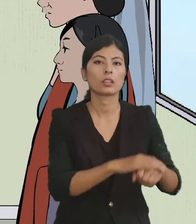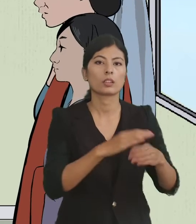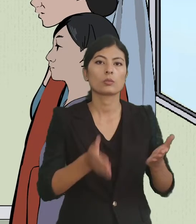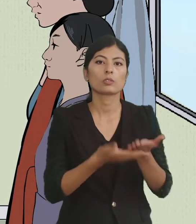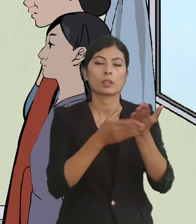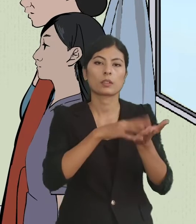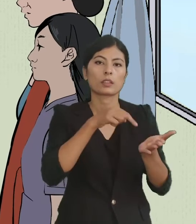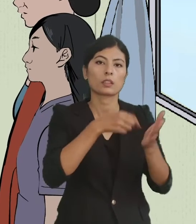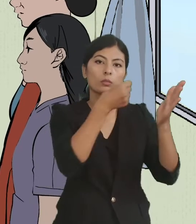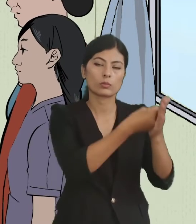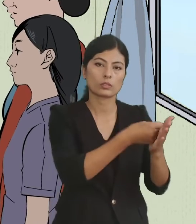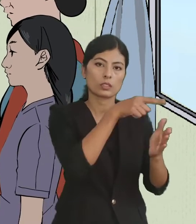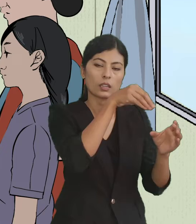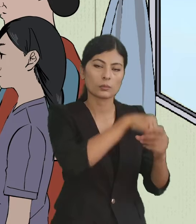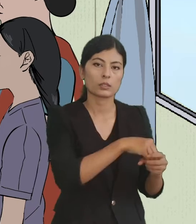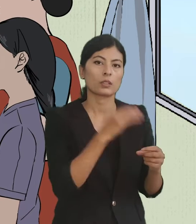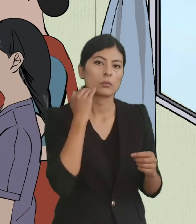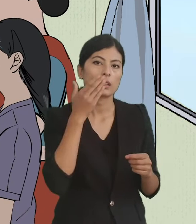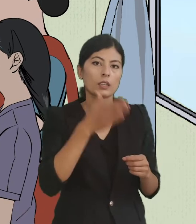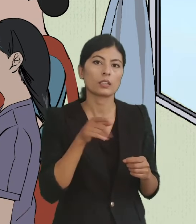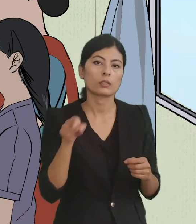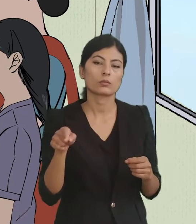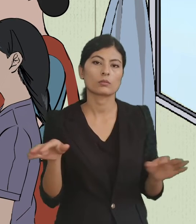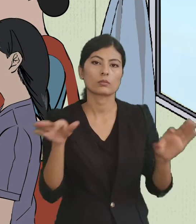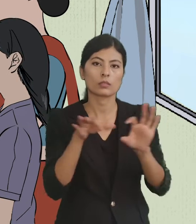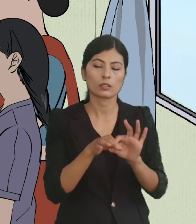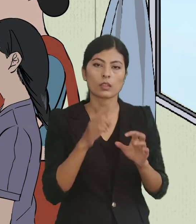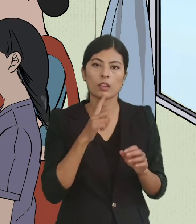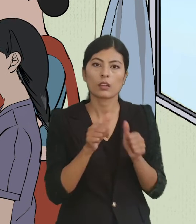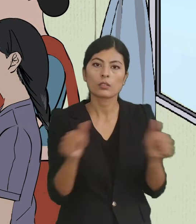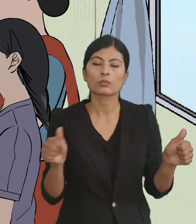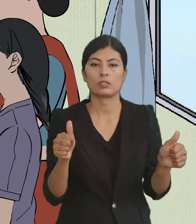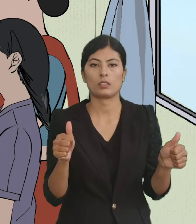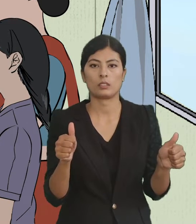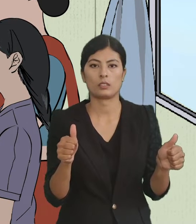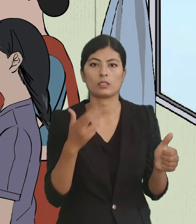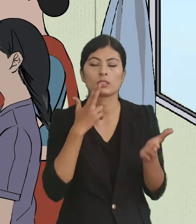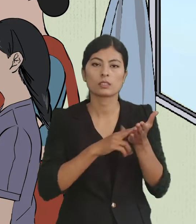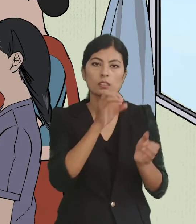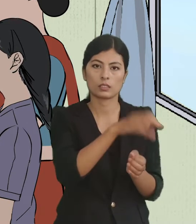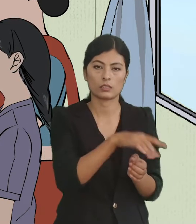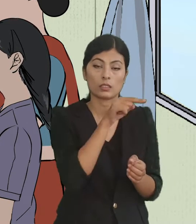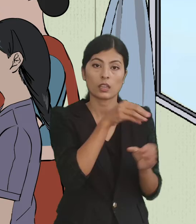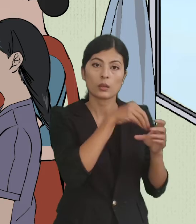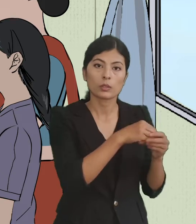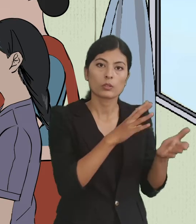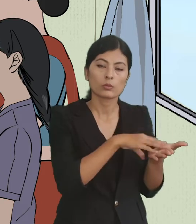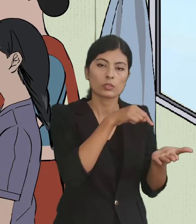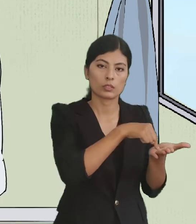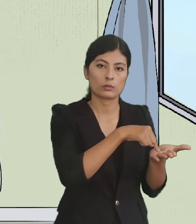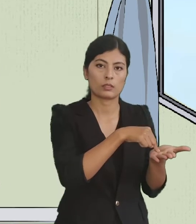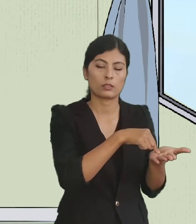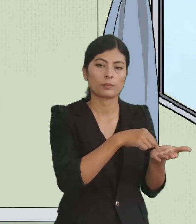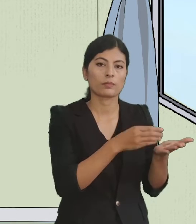प्रभाव प्रतिवेदन त्यारी संबंधि सेवा के वाडेन के अधिक्रीद नियाइक समिती के आदेश के पत्र देई छट वाडेन पीडित की सोरी के गुनर स्थापना